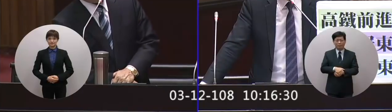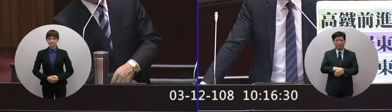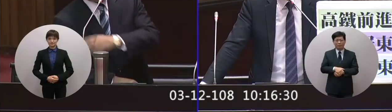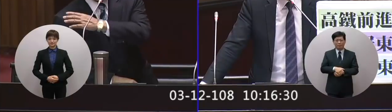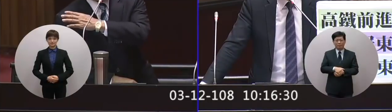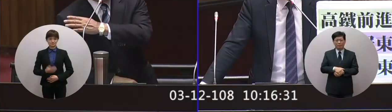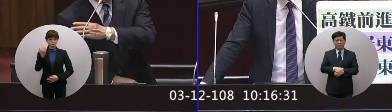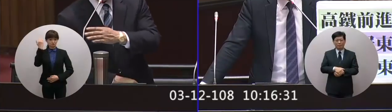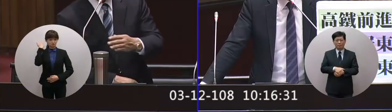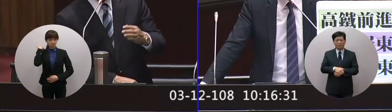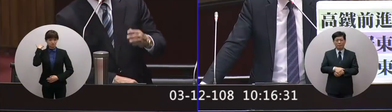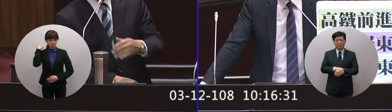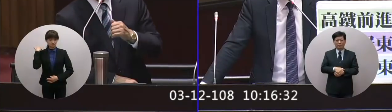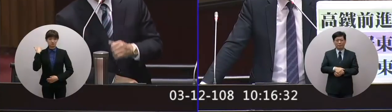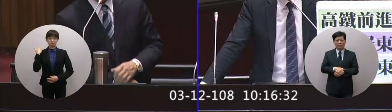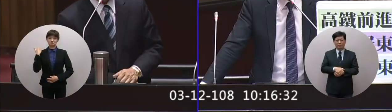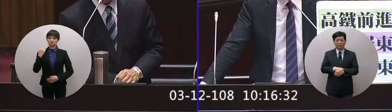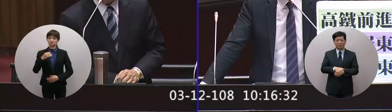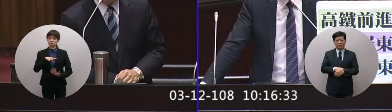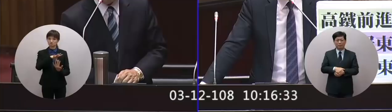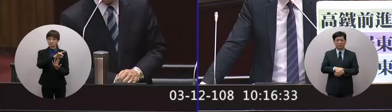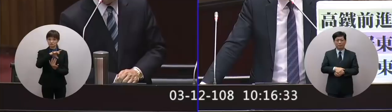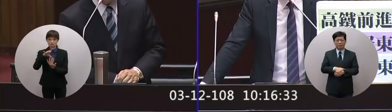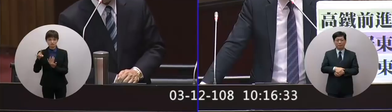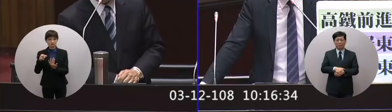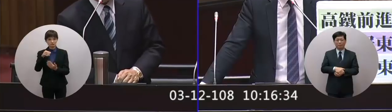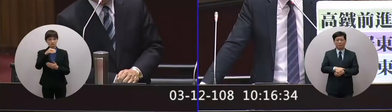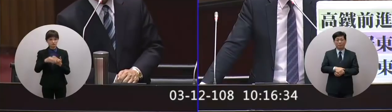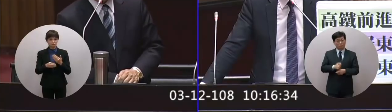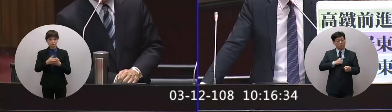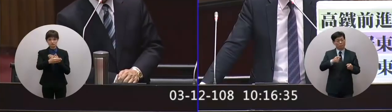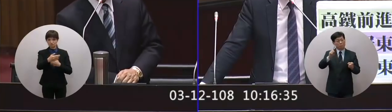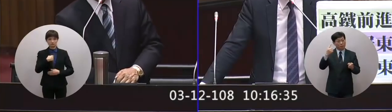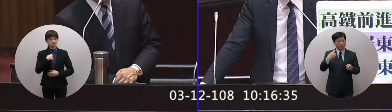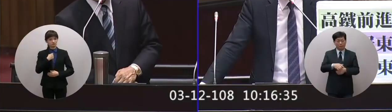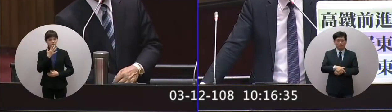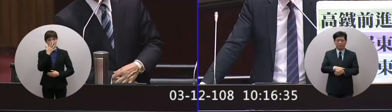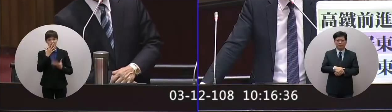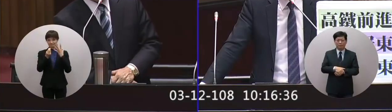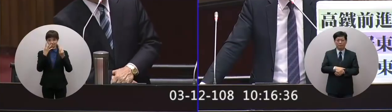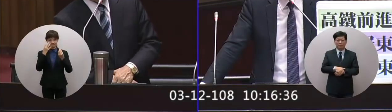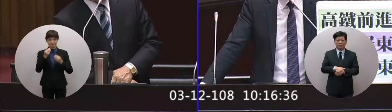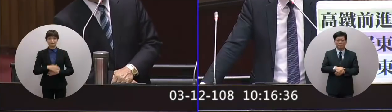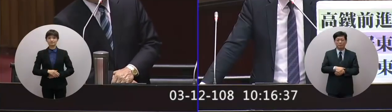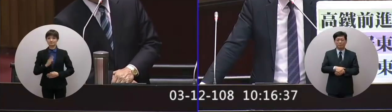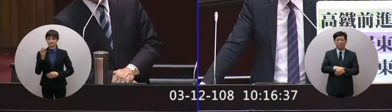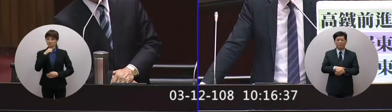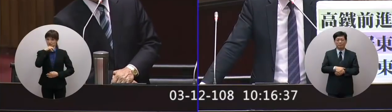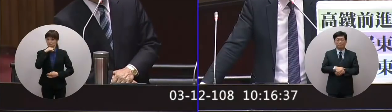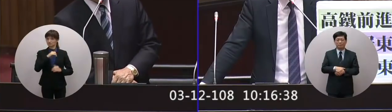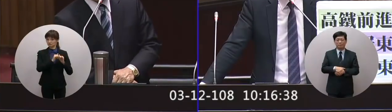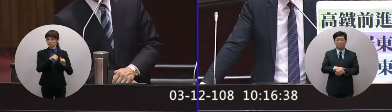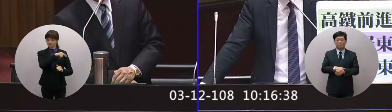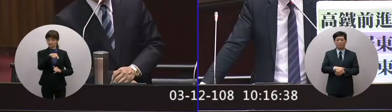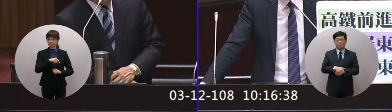當年是怎麼一個一個選我不一定很清楚但是屏東人很爭